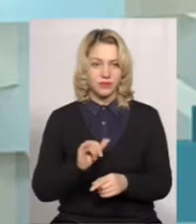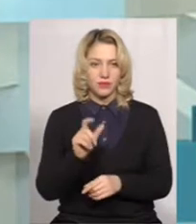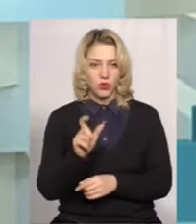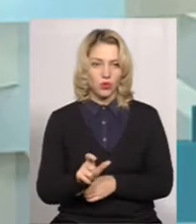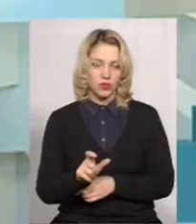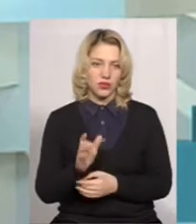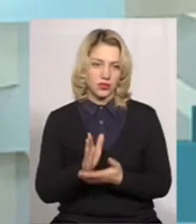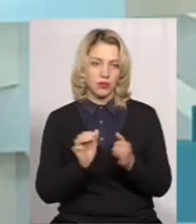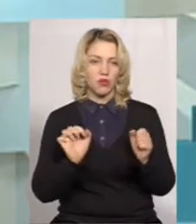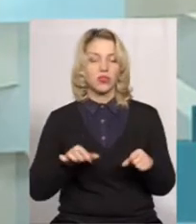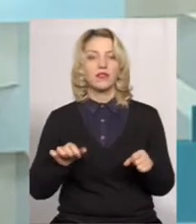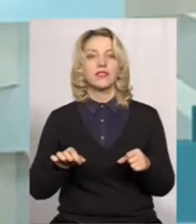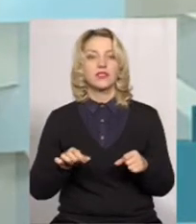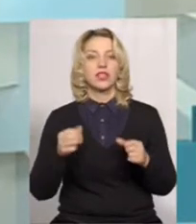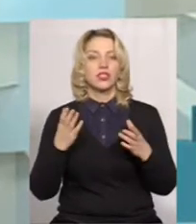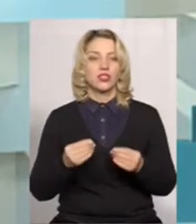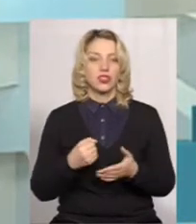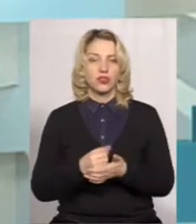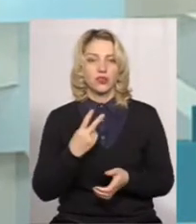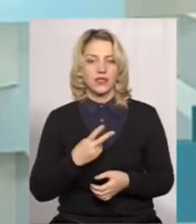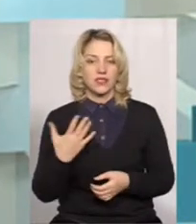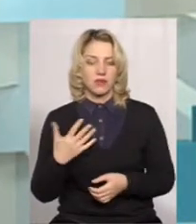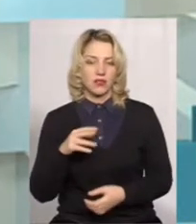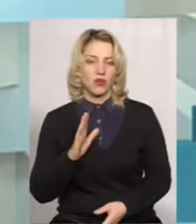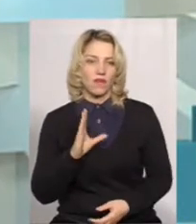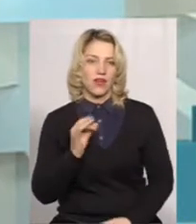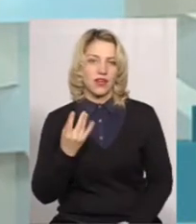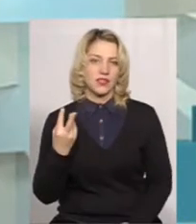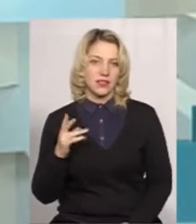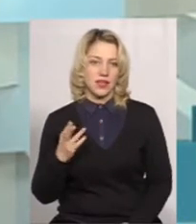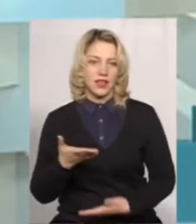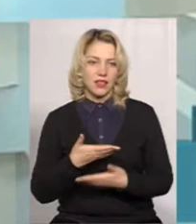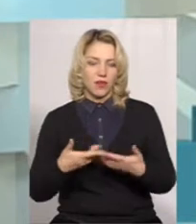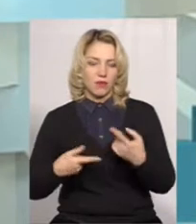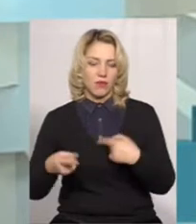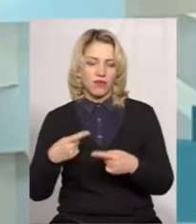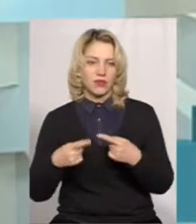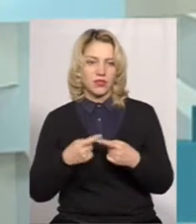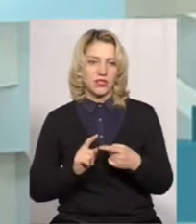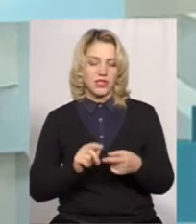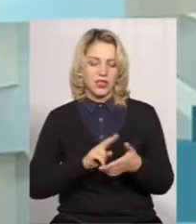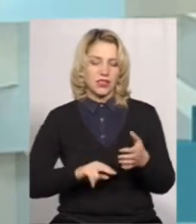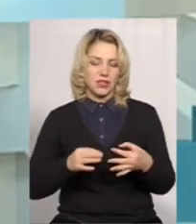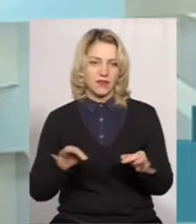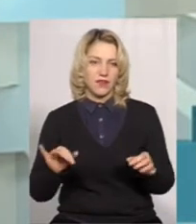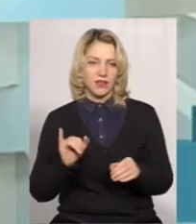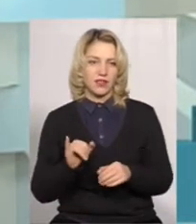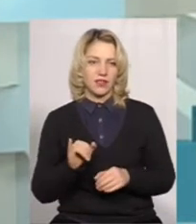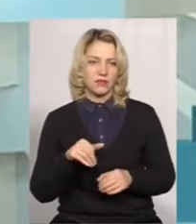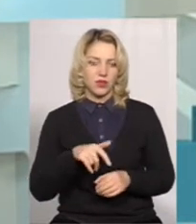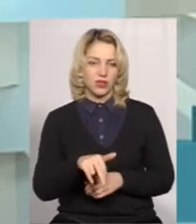у людини є можливість ще до 25 березня нам повернути той сертифікат і пройти